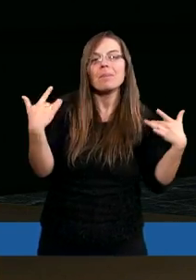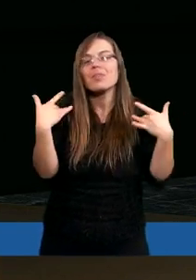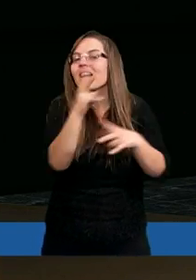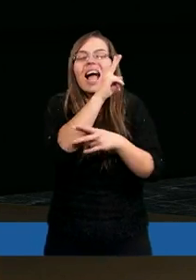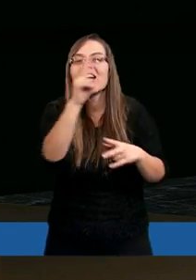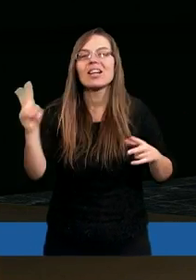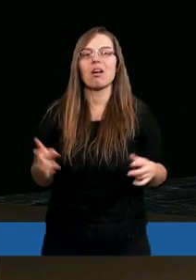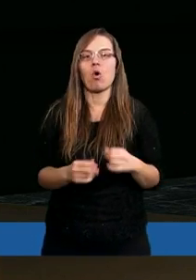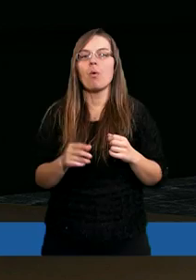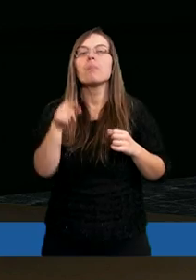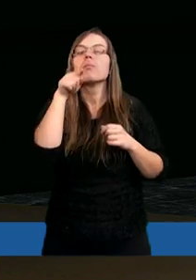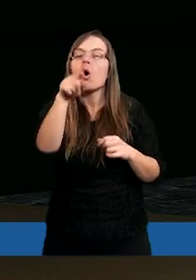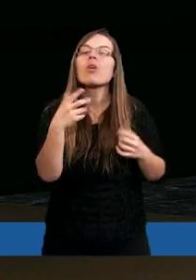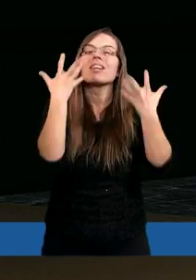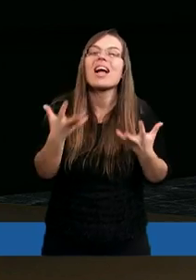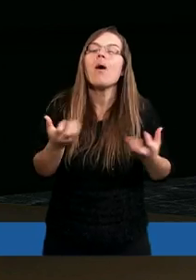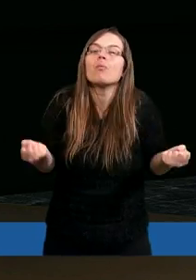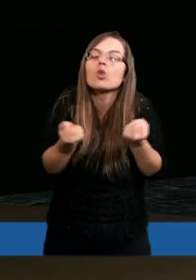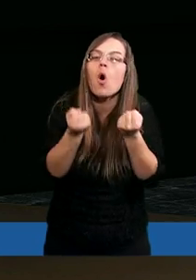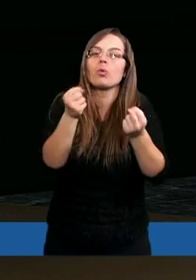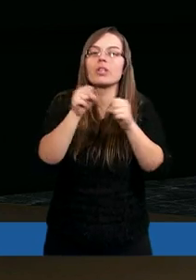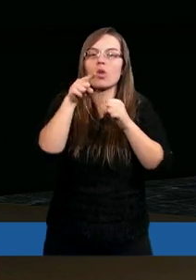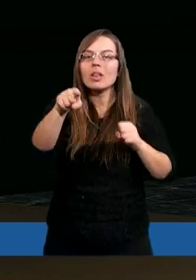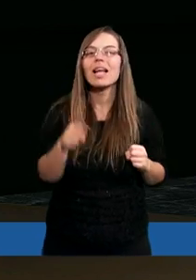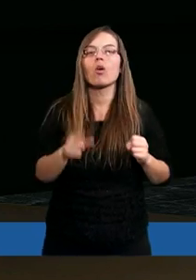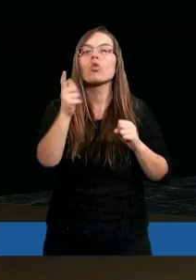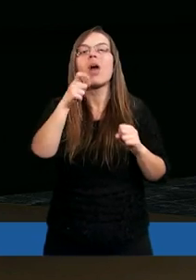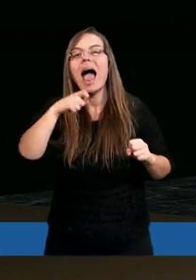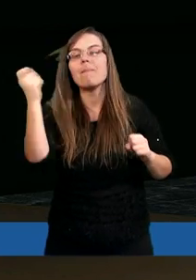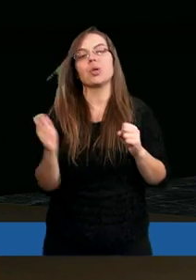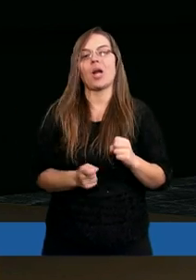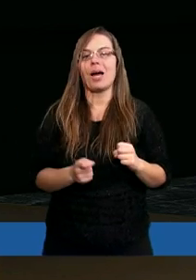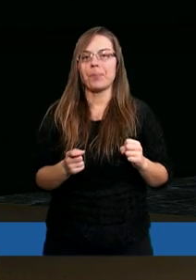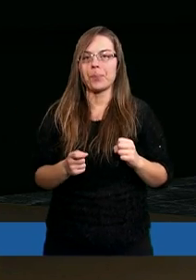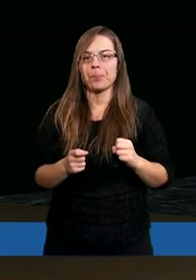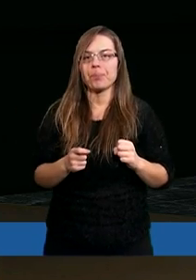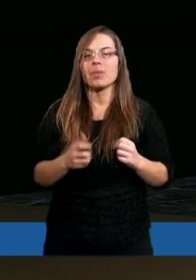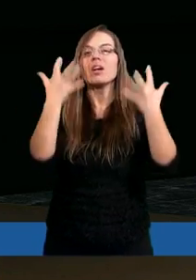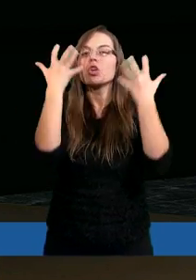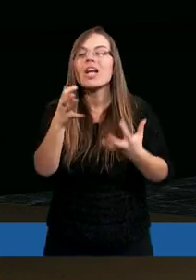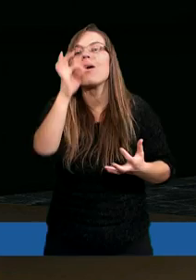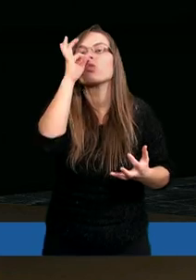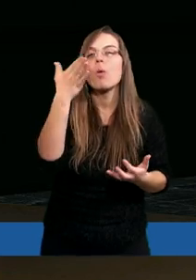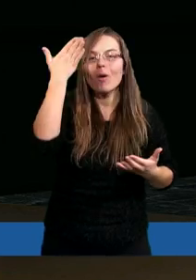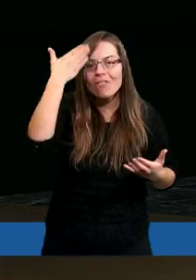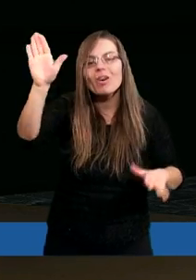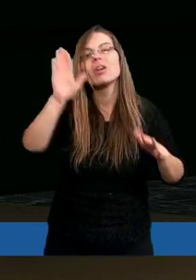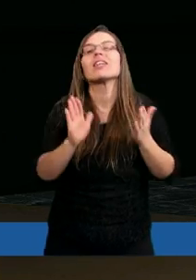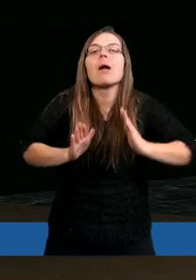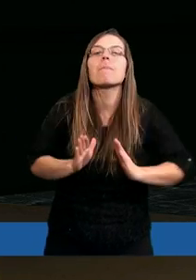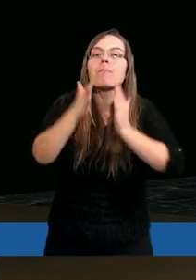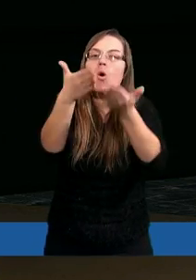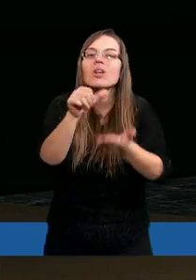On zapłacił kary za nasze grzechy. I dlatego można powiedzieć, chciał dobrowolnie